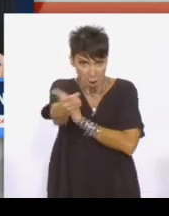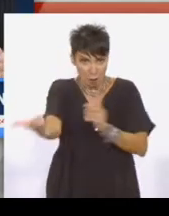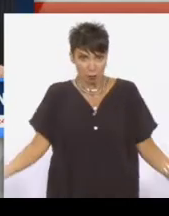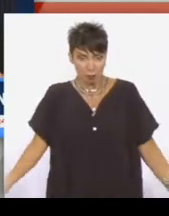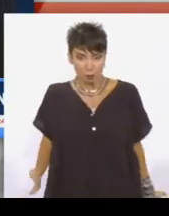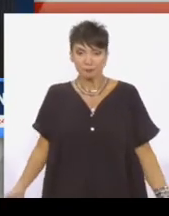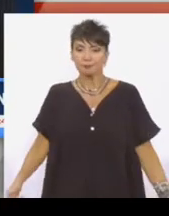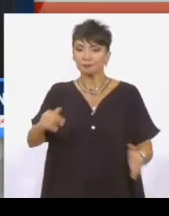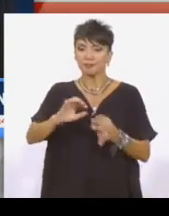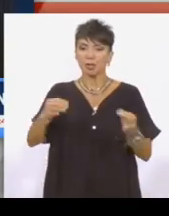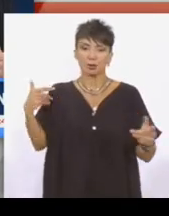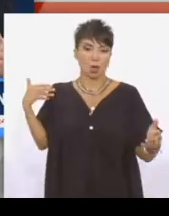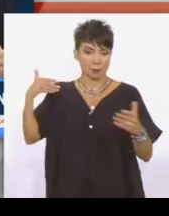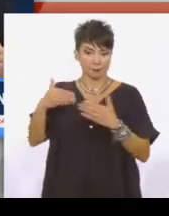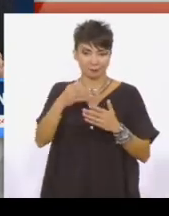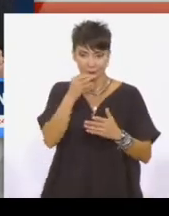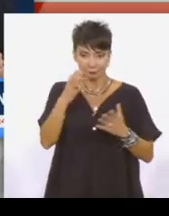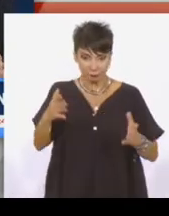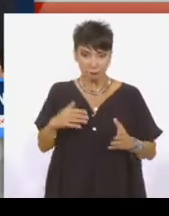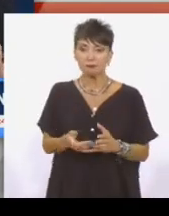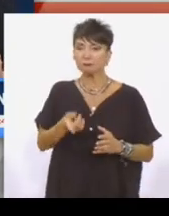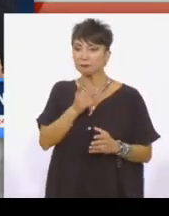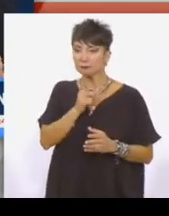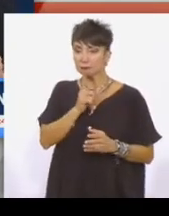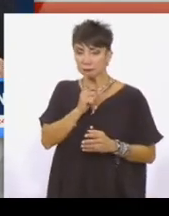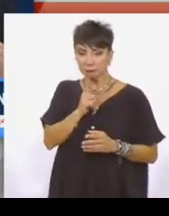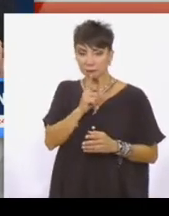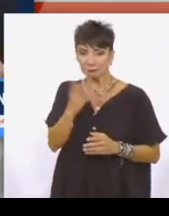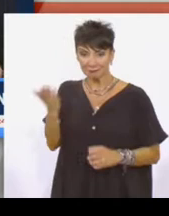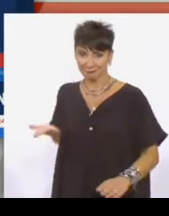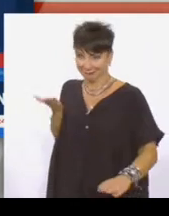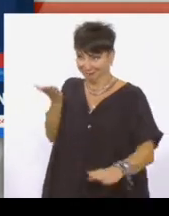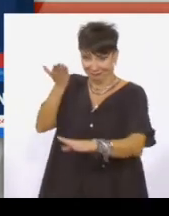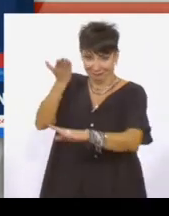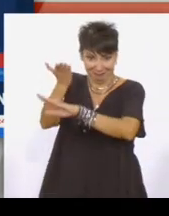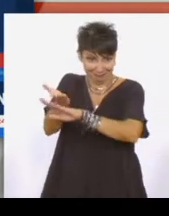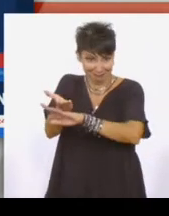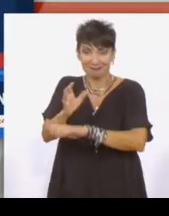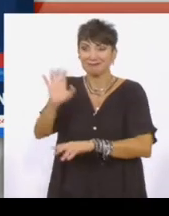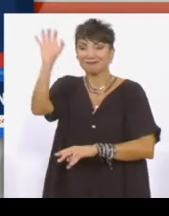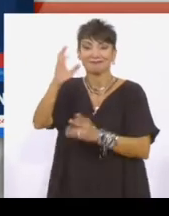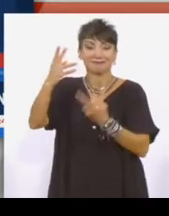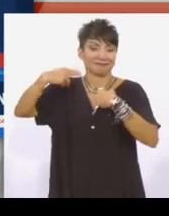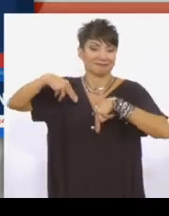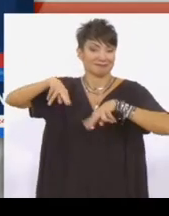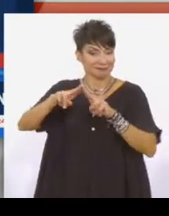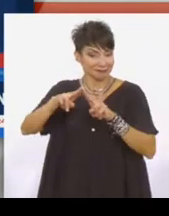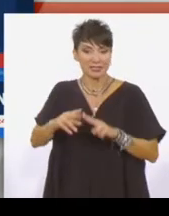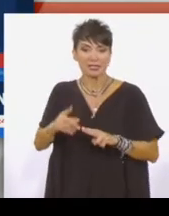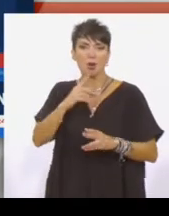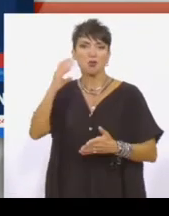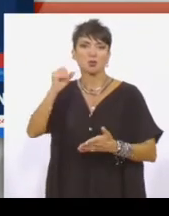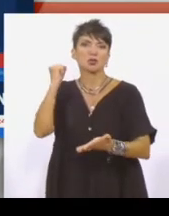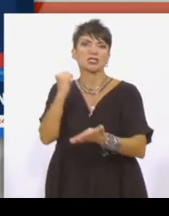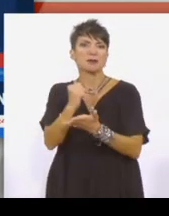δούμε το ιστορικό και να κάνουμε το σχόλιο μας. Λοιπόν, αυτή η αίτηση έγινε στην αρμόδια Ευρωπαϊκή Επιτροπή που πιστοποιεί τα εμπορικά